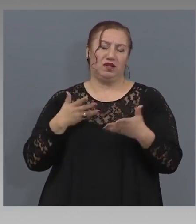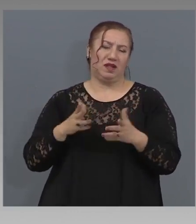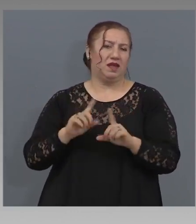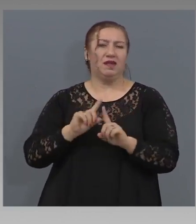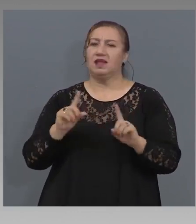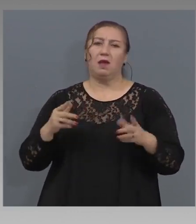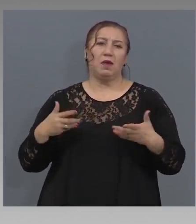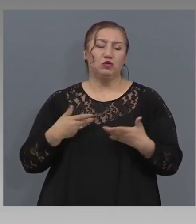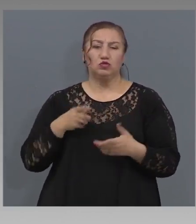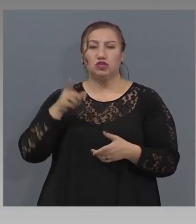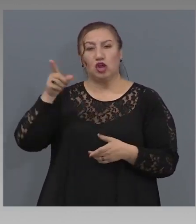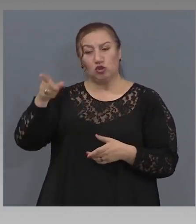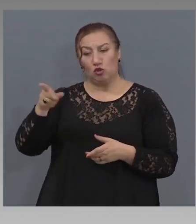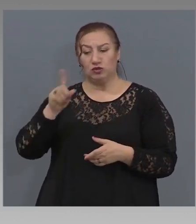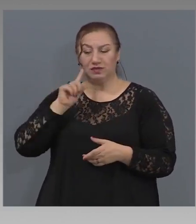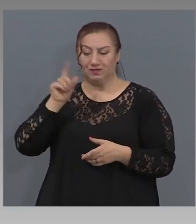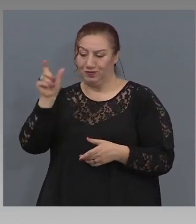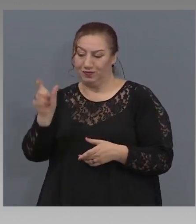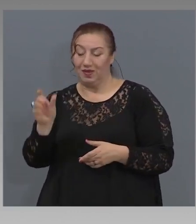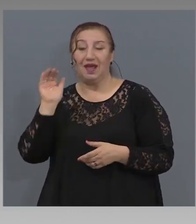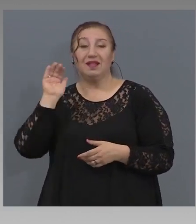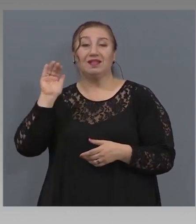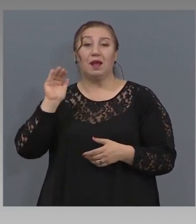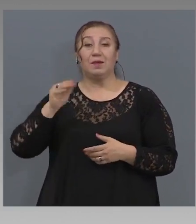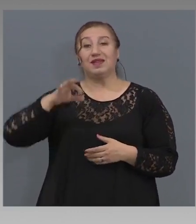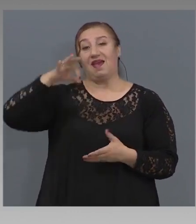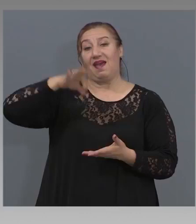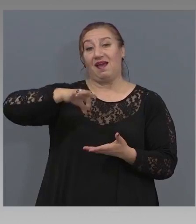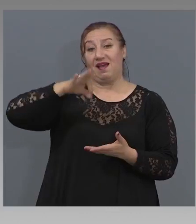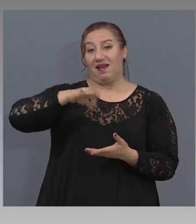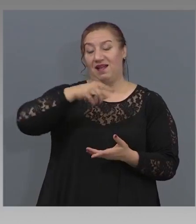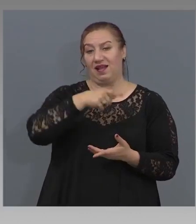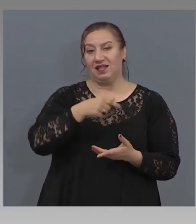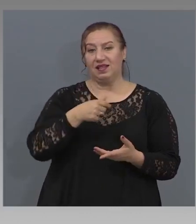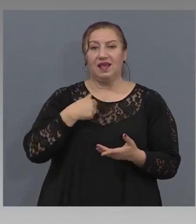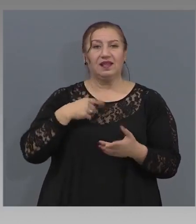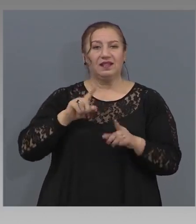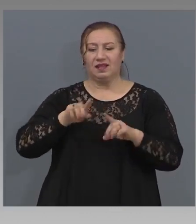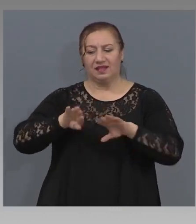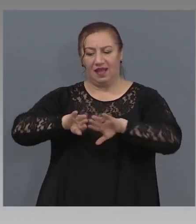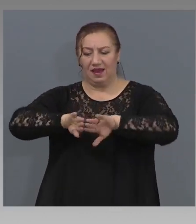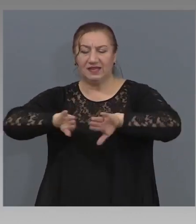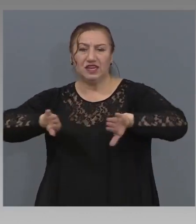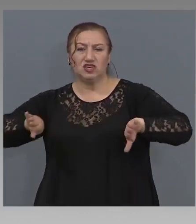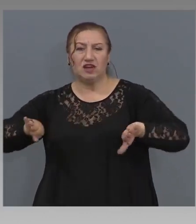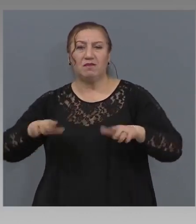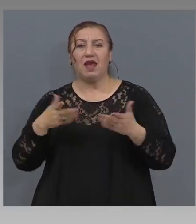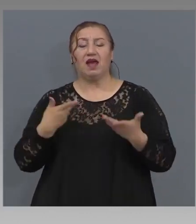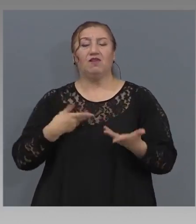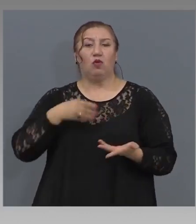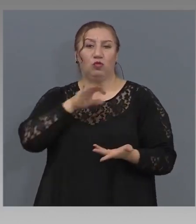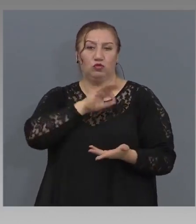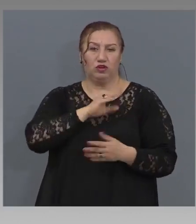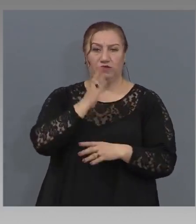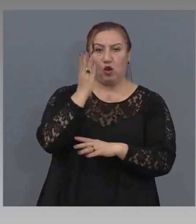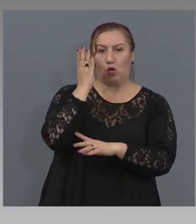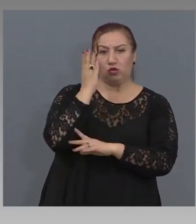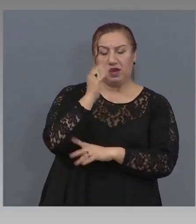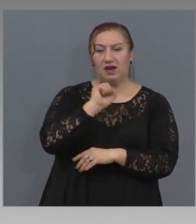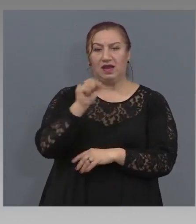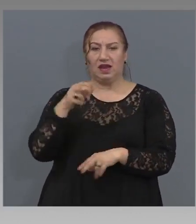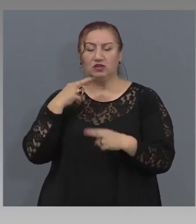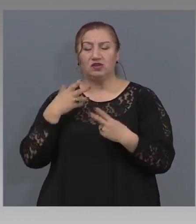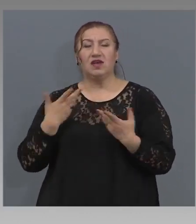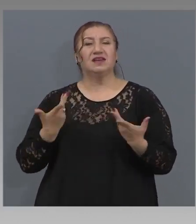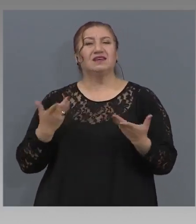е клиент. Но ние нямаме, не разграничаваме какво получават хотелите и ресторантите, в зависимост от това какъв оборот имат с нас